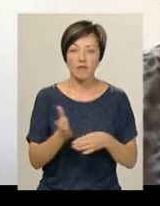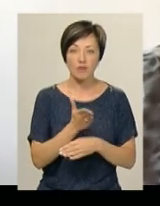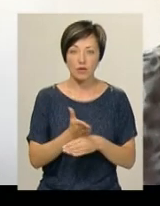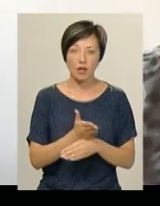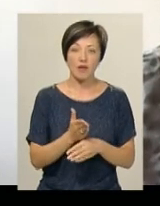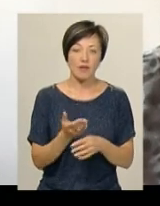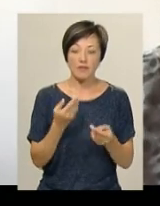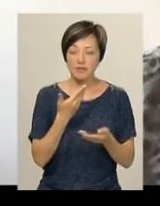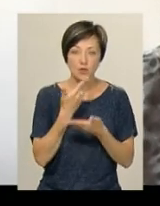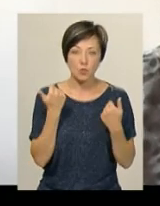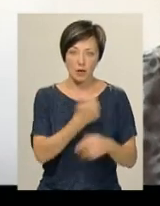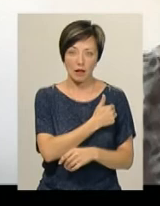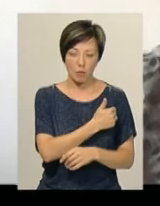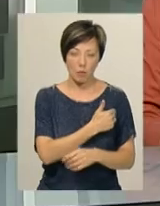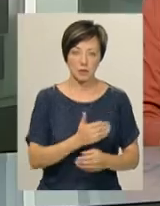Тому що відсутні термометри.